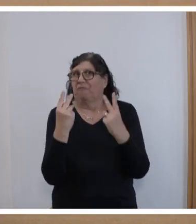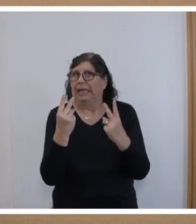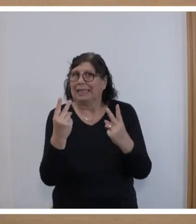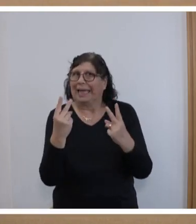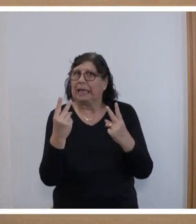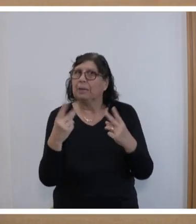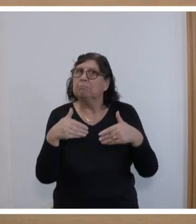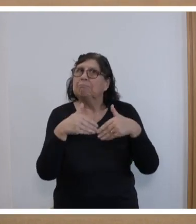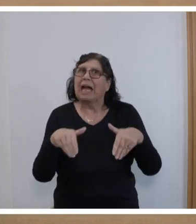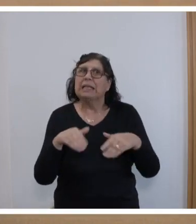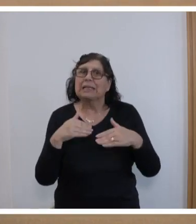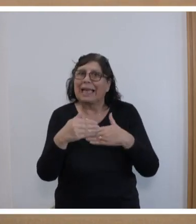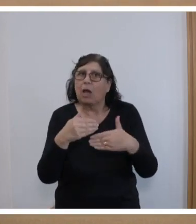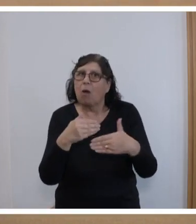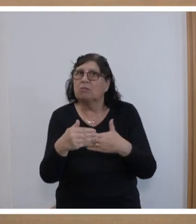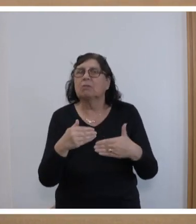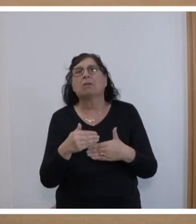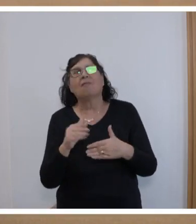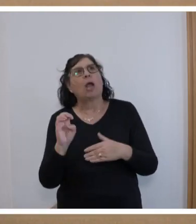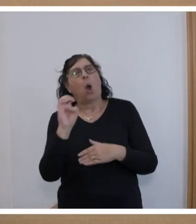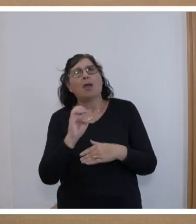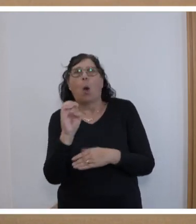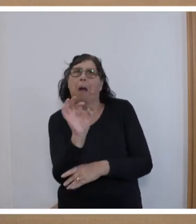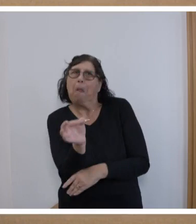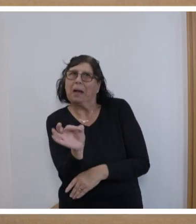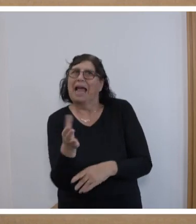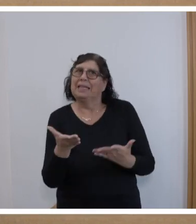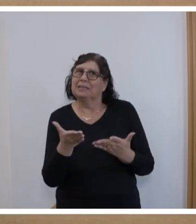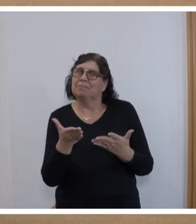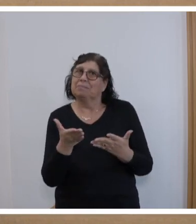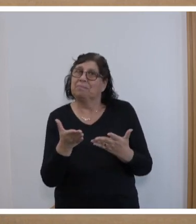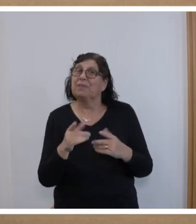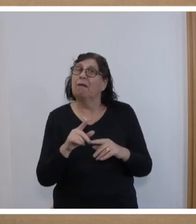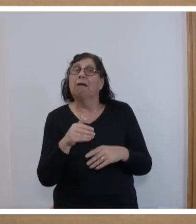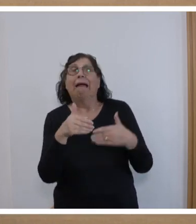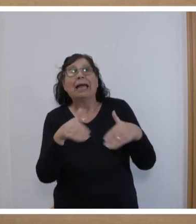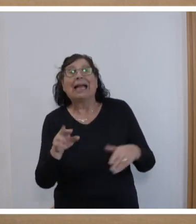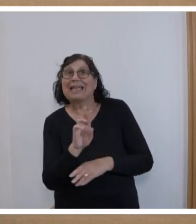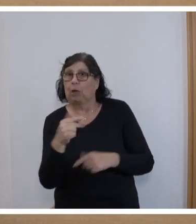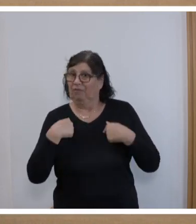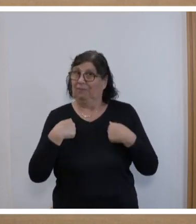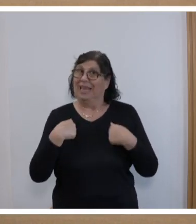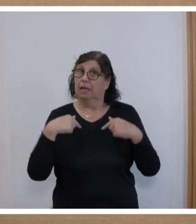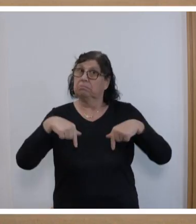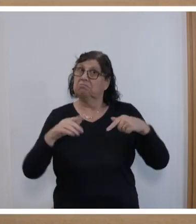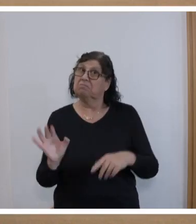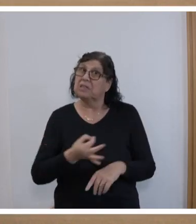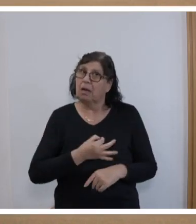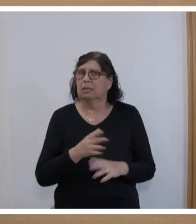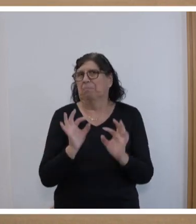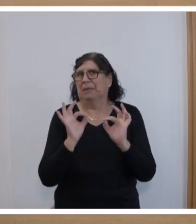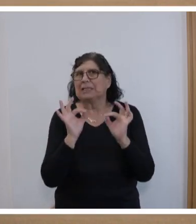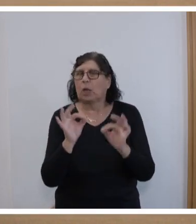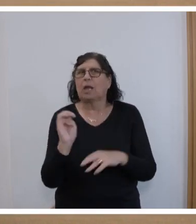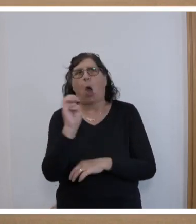Europa im Kleinen. Sie sind Labore der europäischen Zusammenarbeit. Grenzregionen wie wir haben deshalb eine besondere